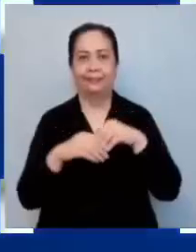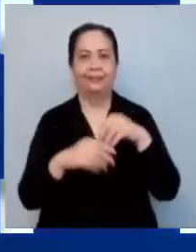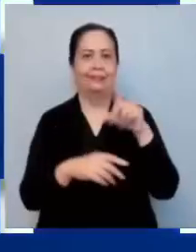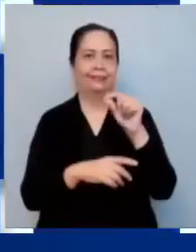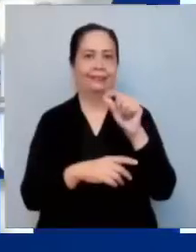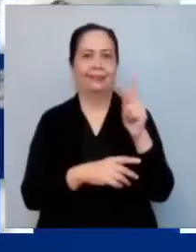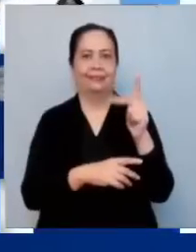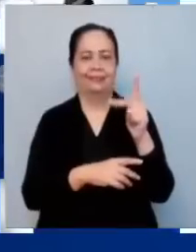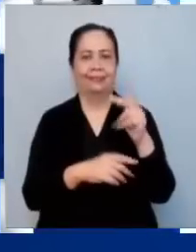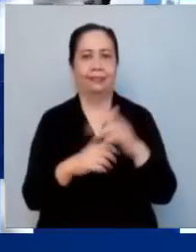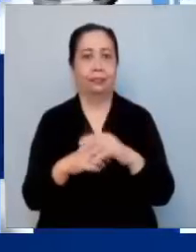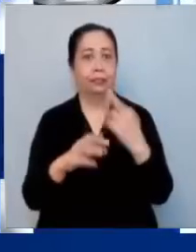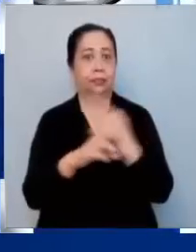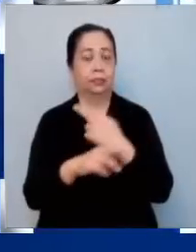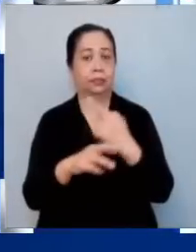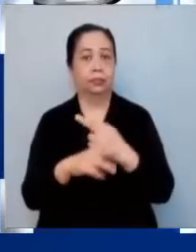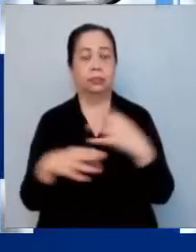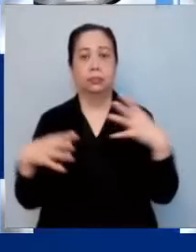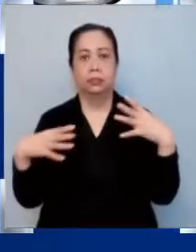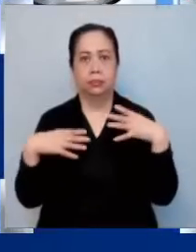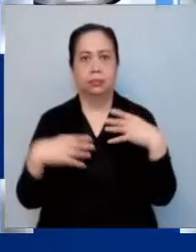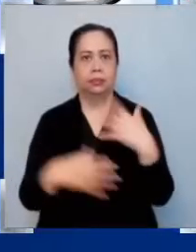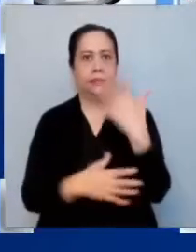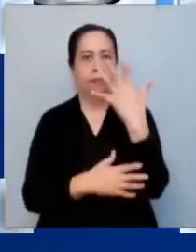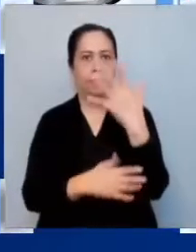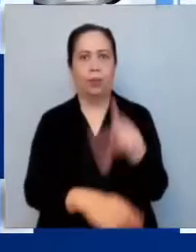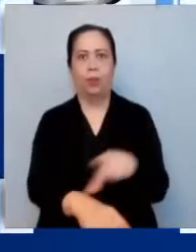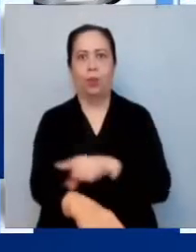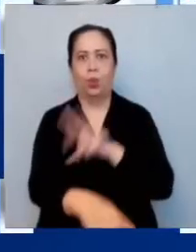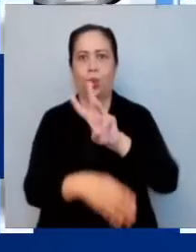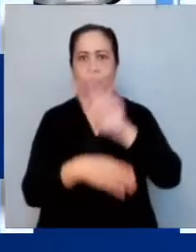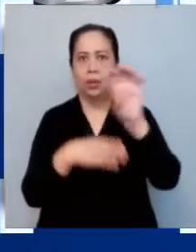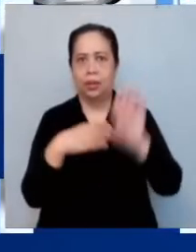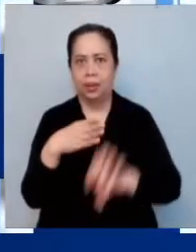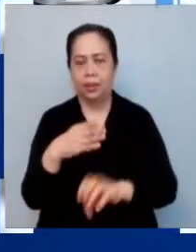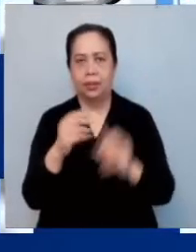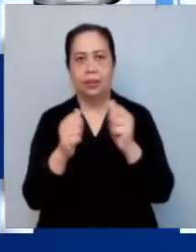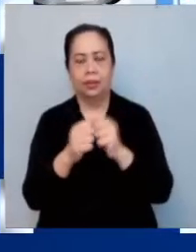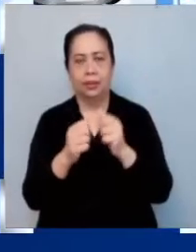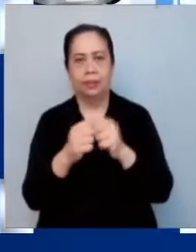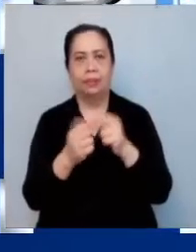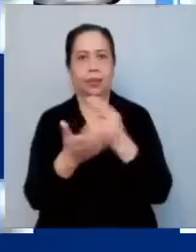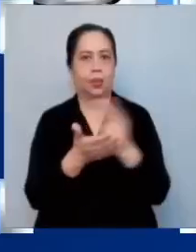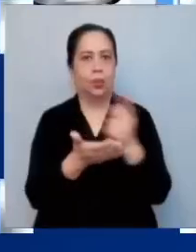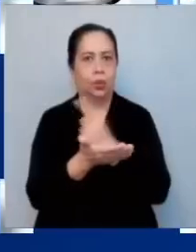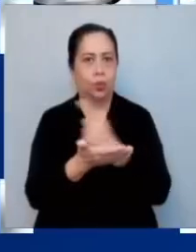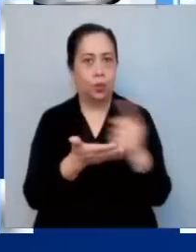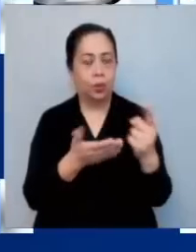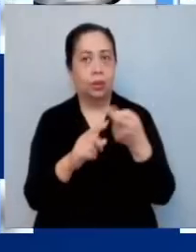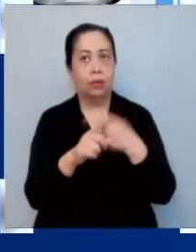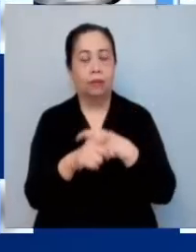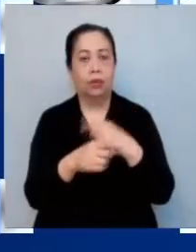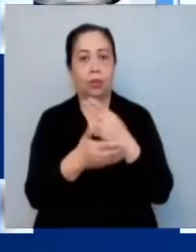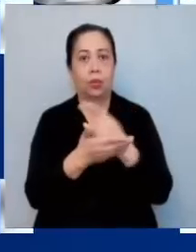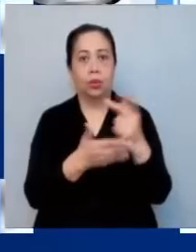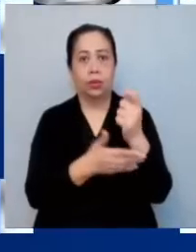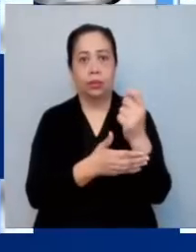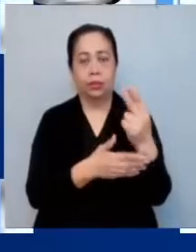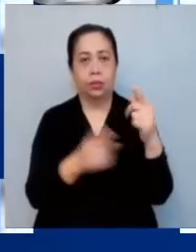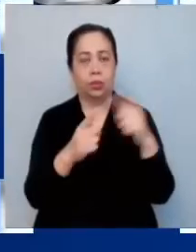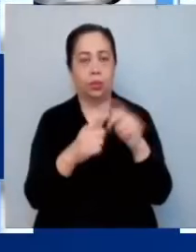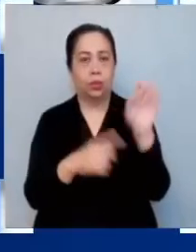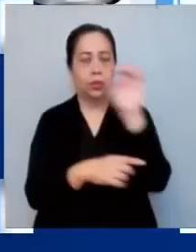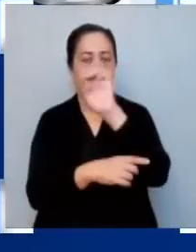Sa mga regular holiday, may limang long weekend o. Kabilang na ang Semana Santa Holidays mula Holy Thursday hanggang Easter Sunday